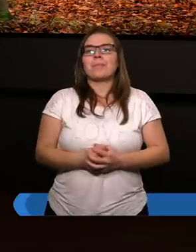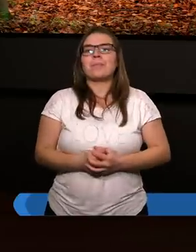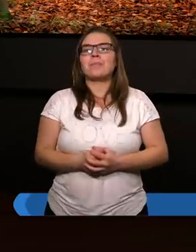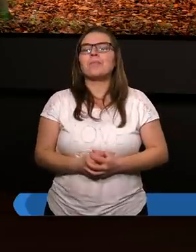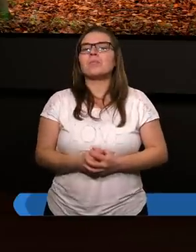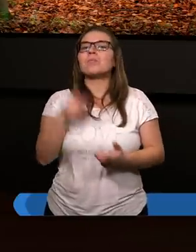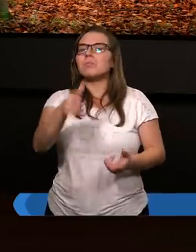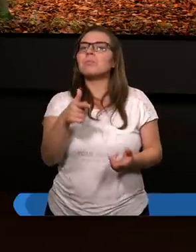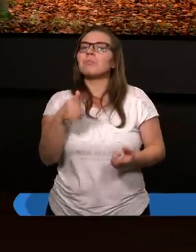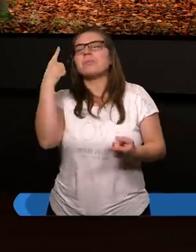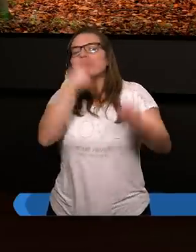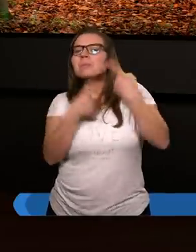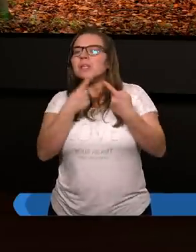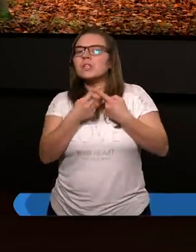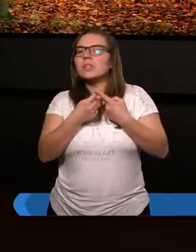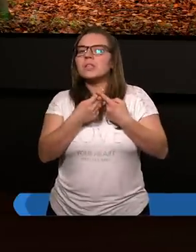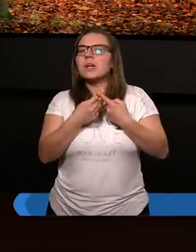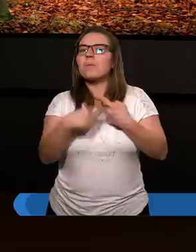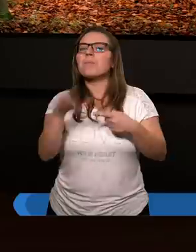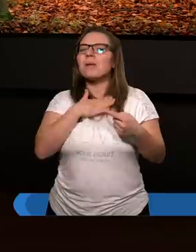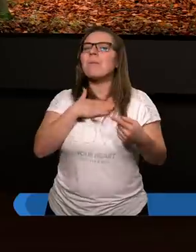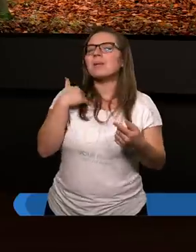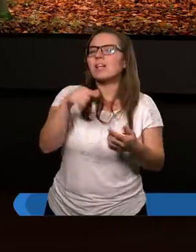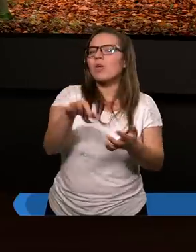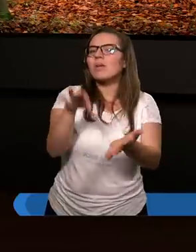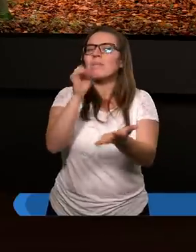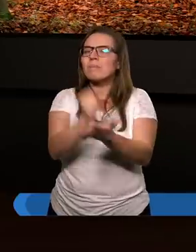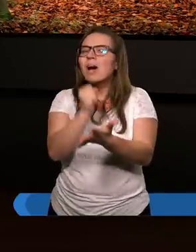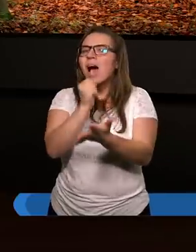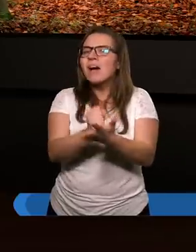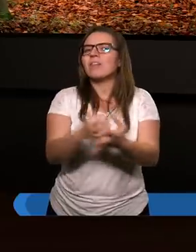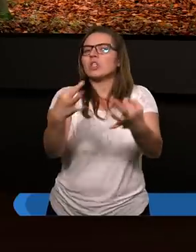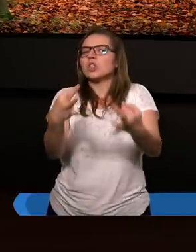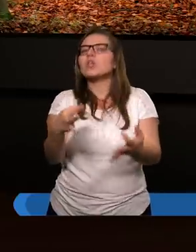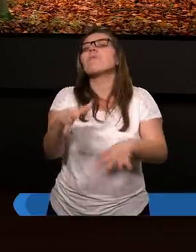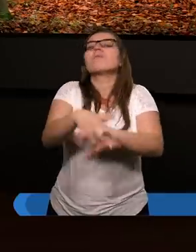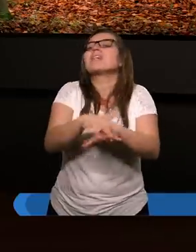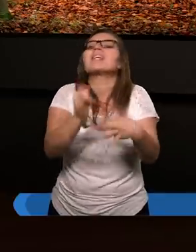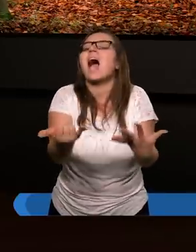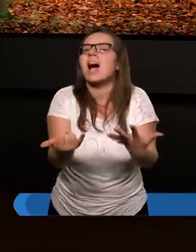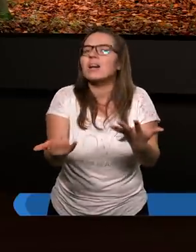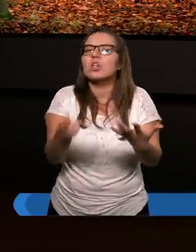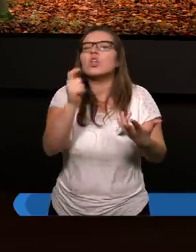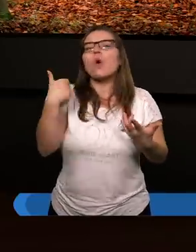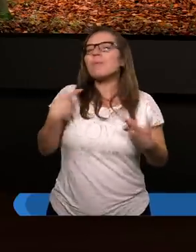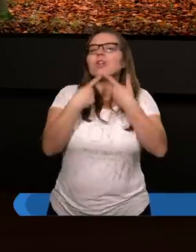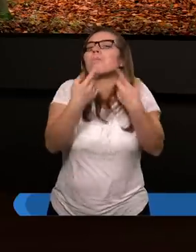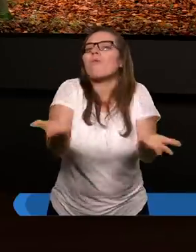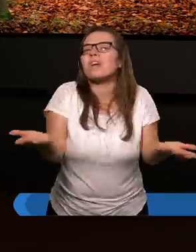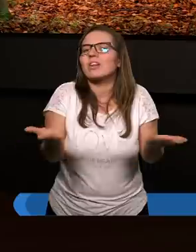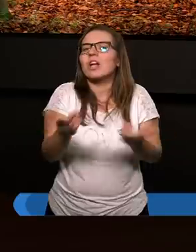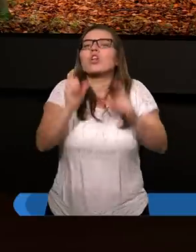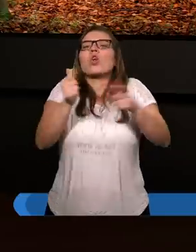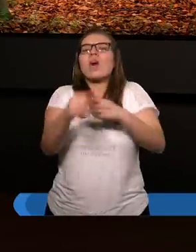No jak my byśmy tę sprawę dzisiaj potraktowali? Co byśmy powiedzieli?